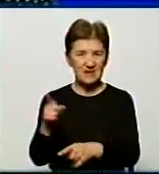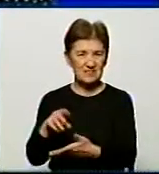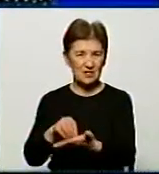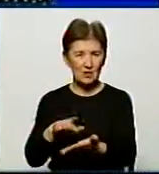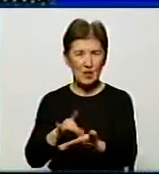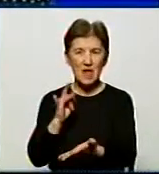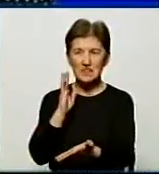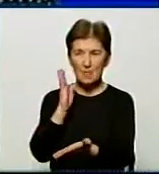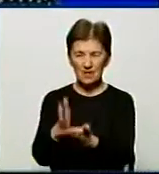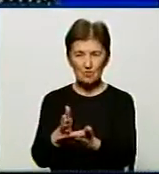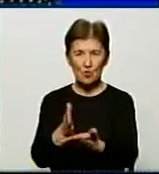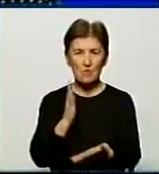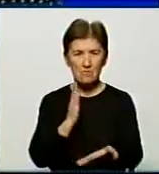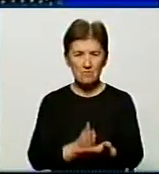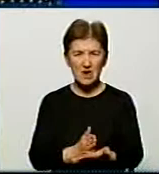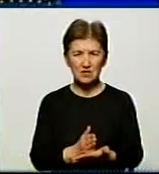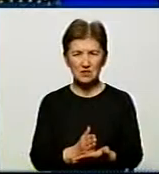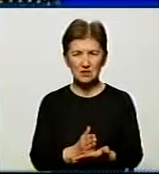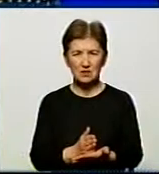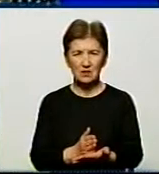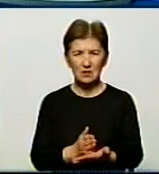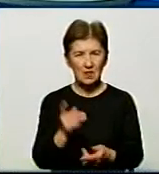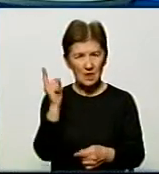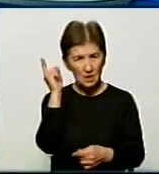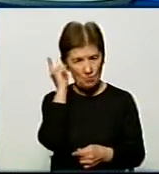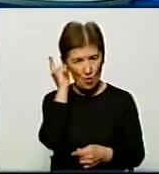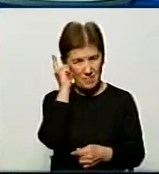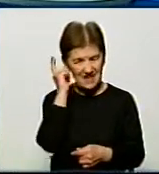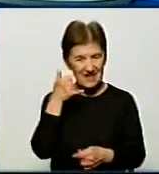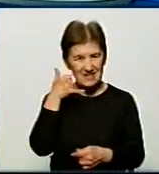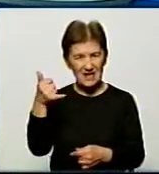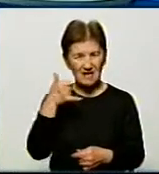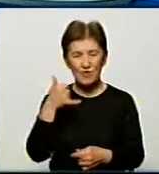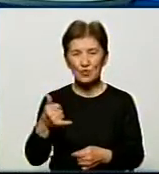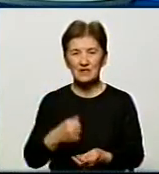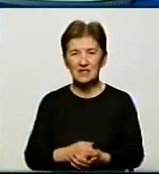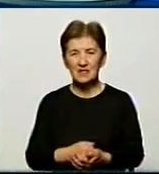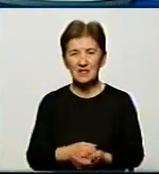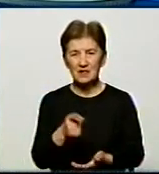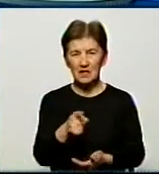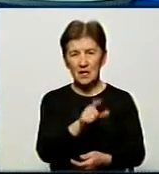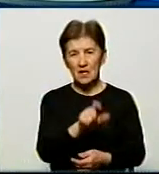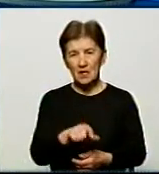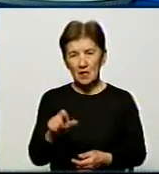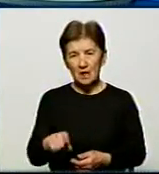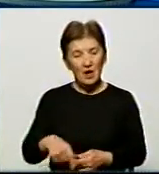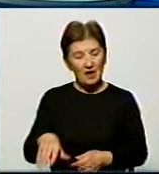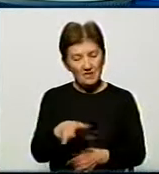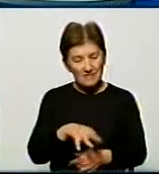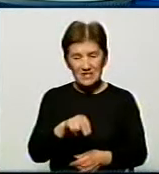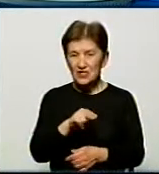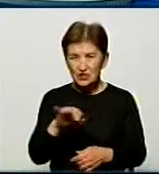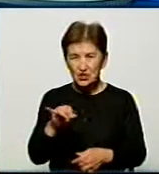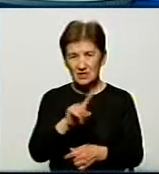тобто напряму маючи мобільний телефон. Чи про це ось ці сім людей, які загинули від грипу? Чи всі вони підписали